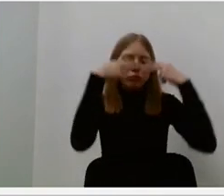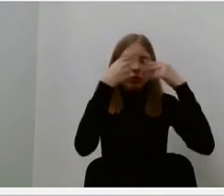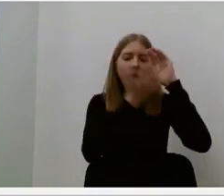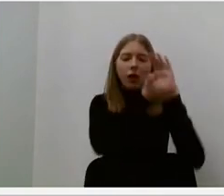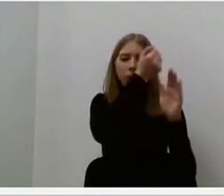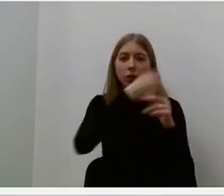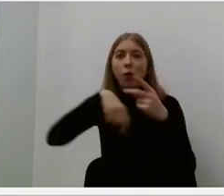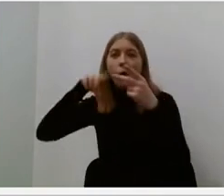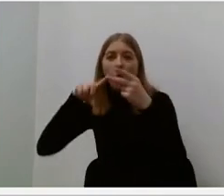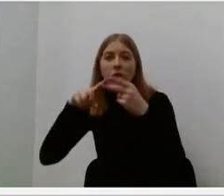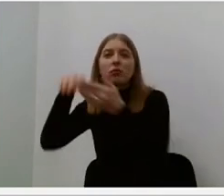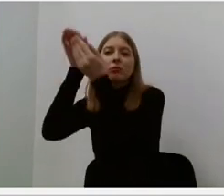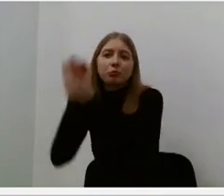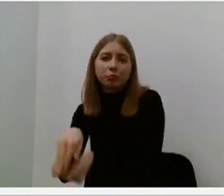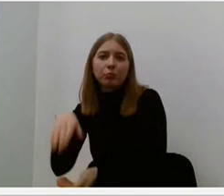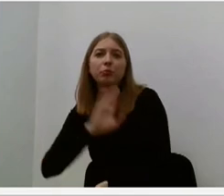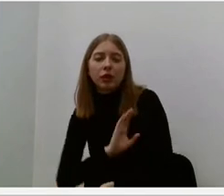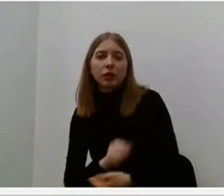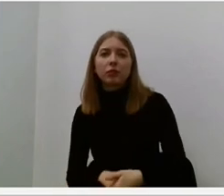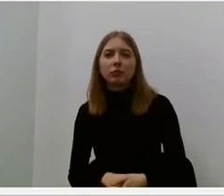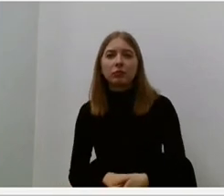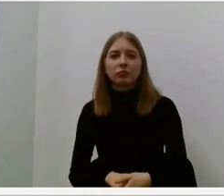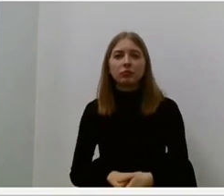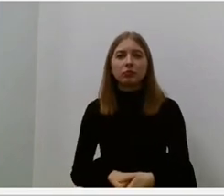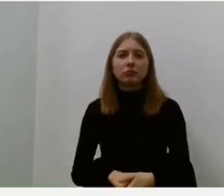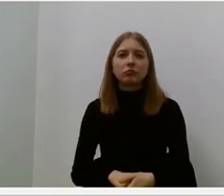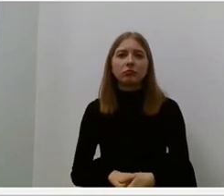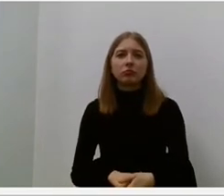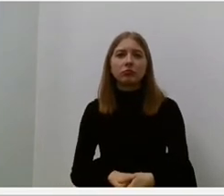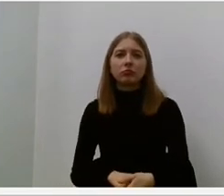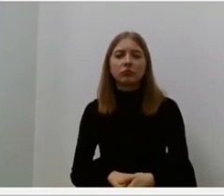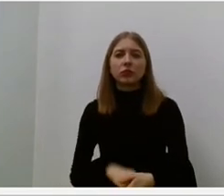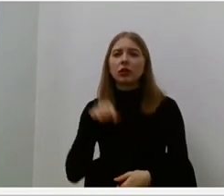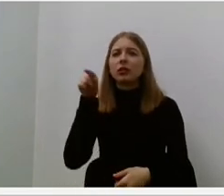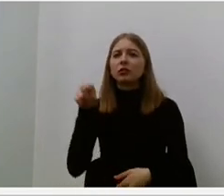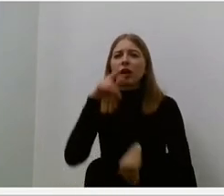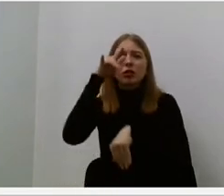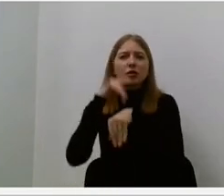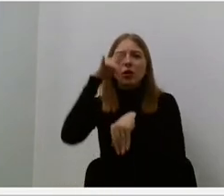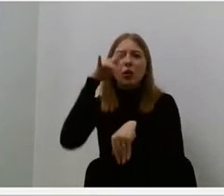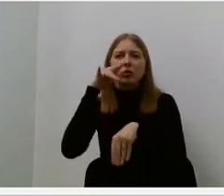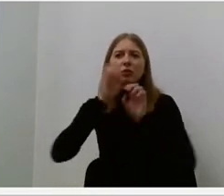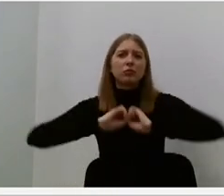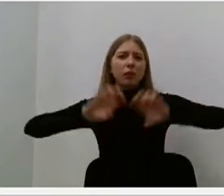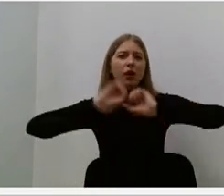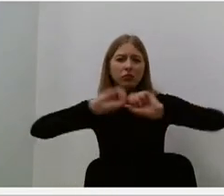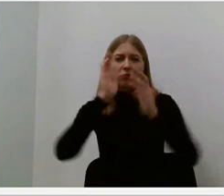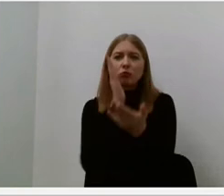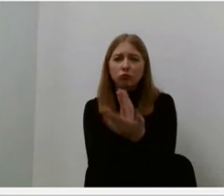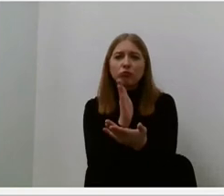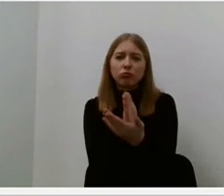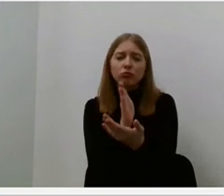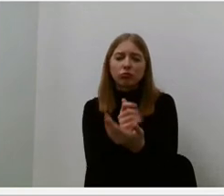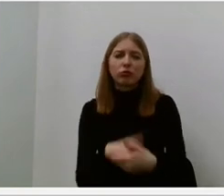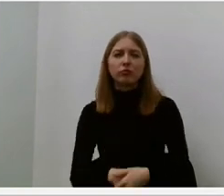pirmasis jį išbučiavo. Čia labai jau trustas pasakojimas yra ir pati situacija be